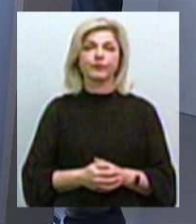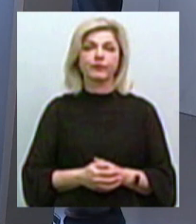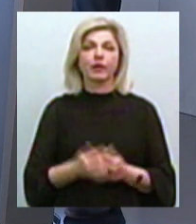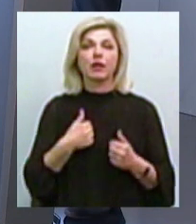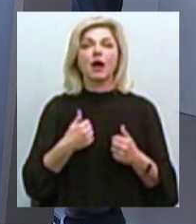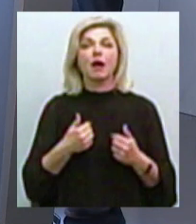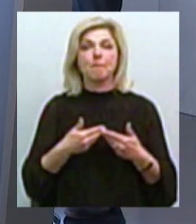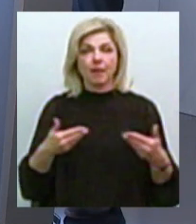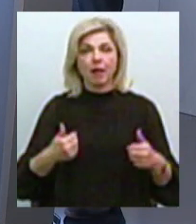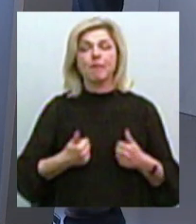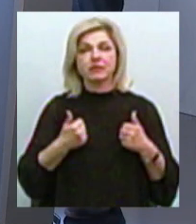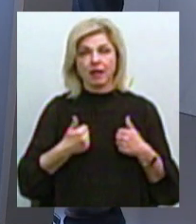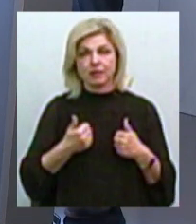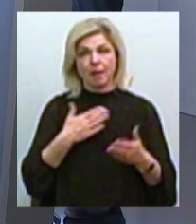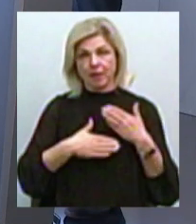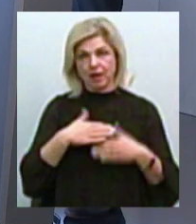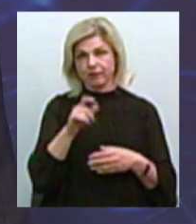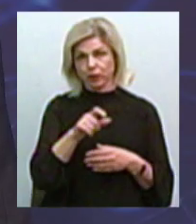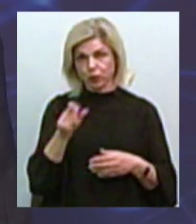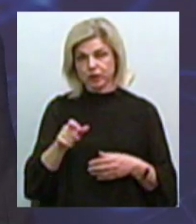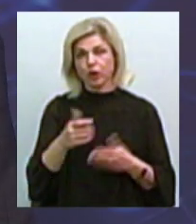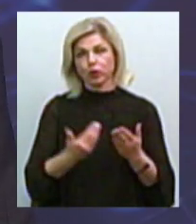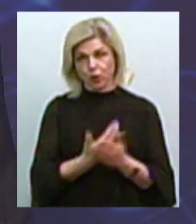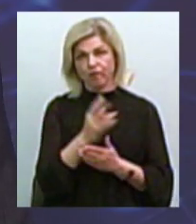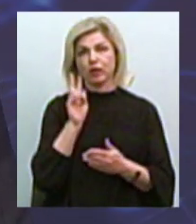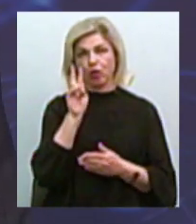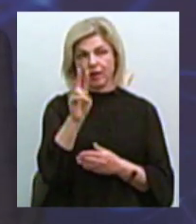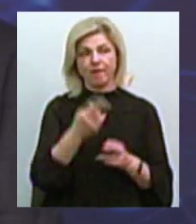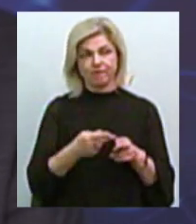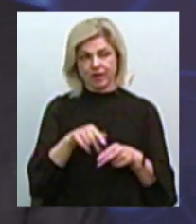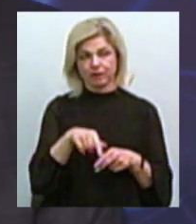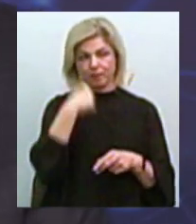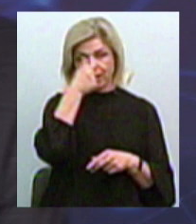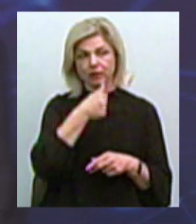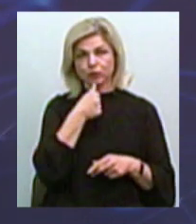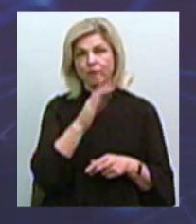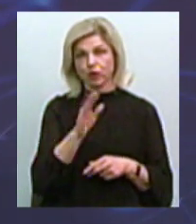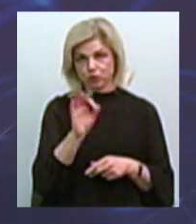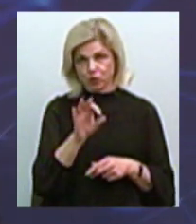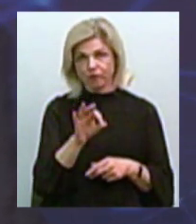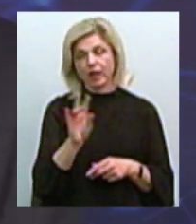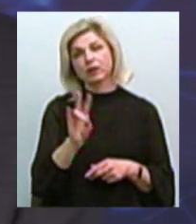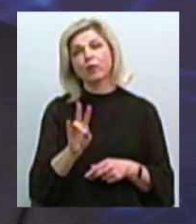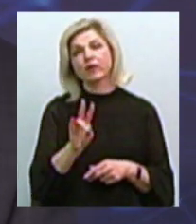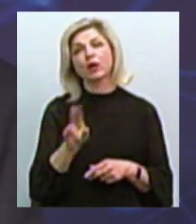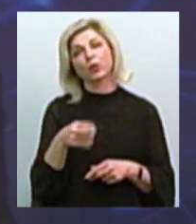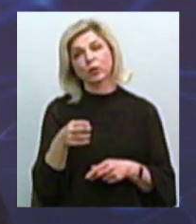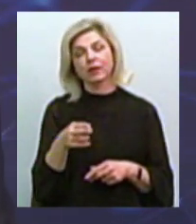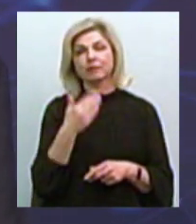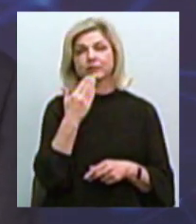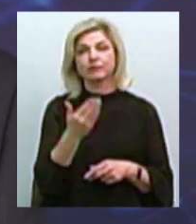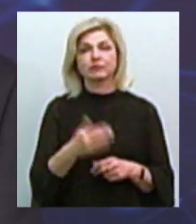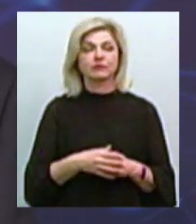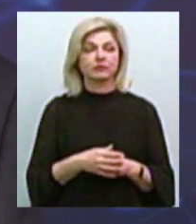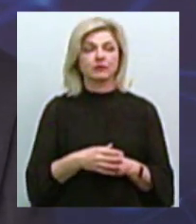Мы постараемся порадовать жителей Николаева новым троллейбусом уже в этом году. В этом году? В жовтні, в листопаде, в грудні? Я думаю,